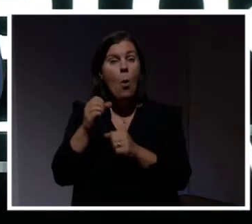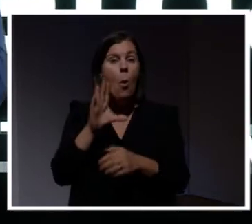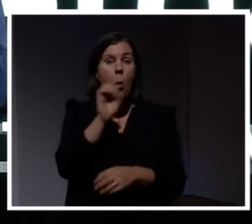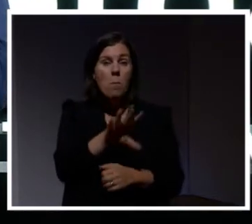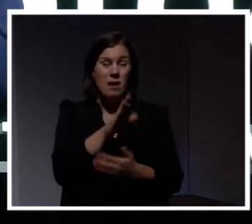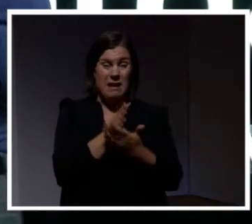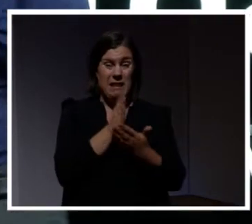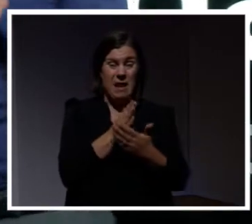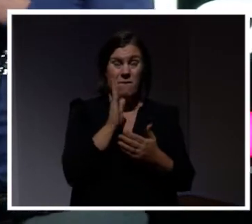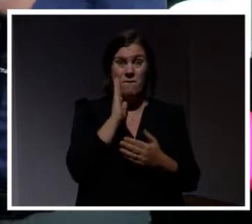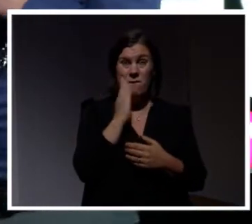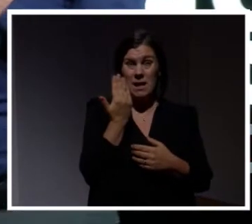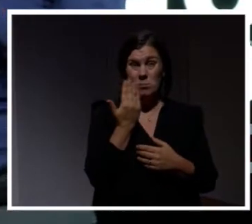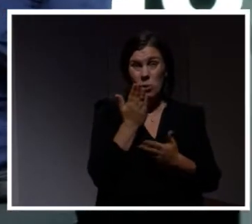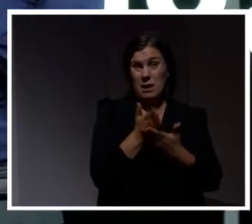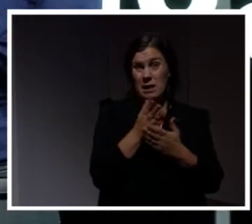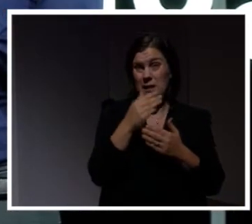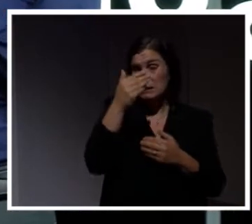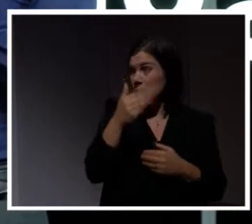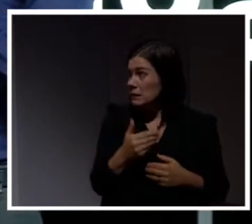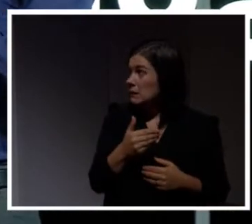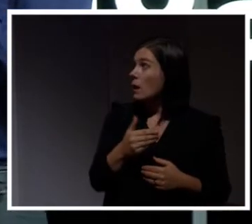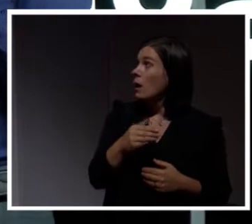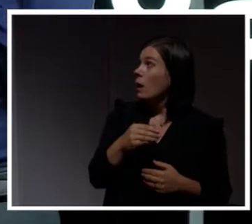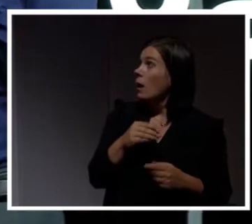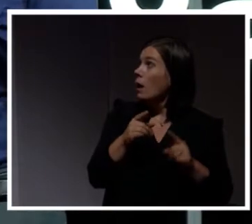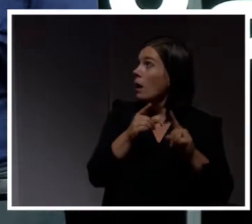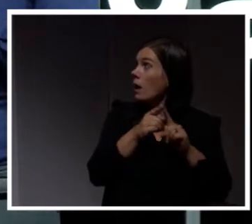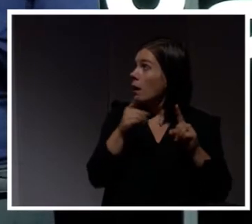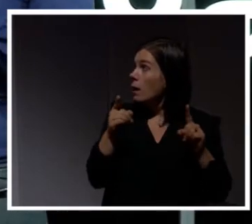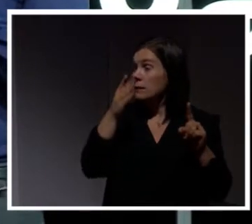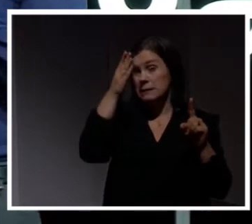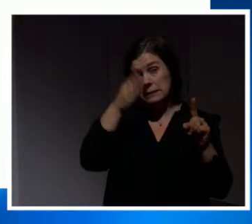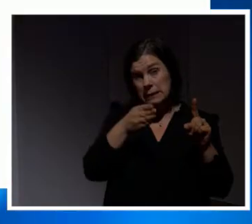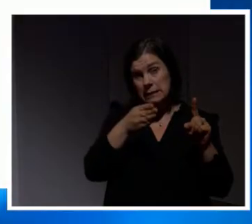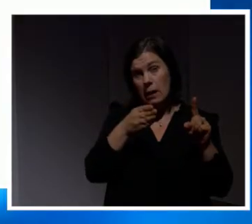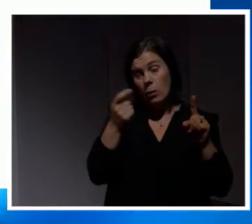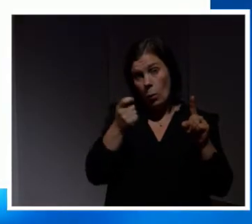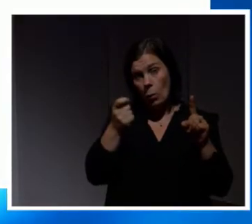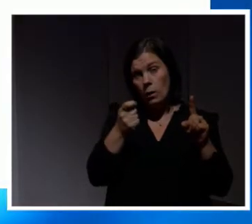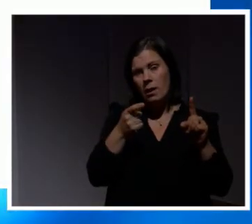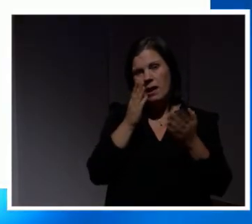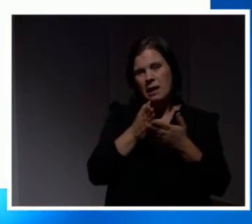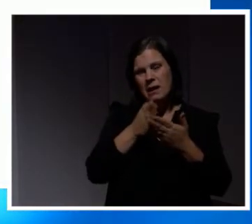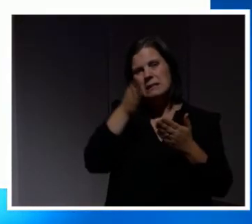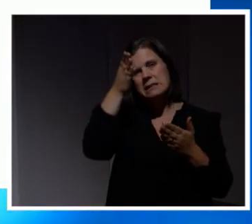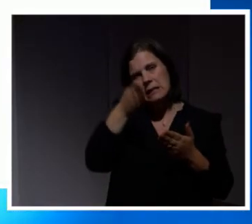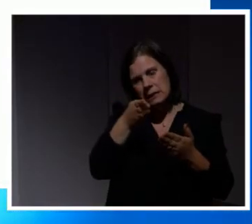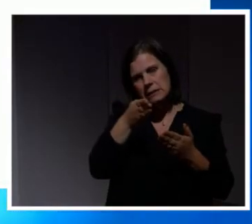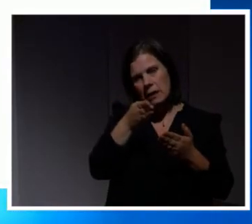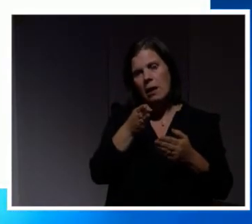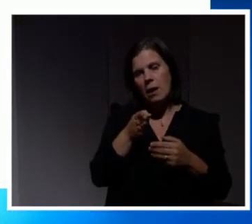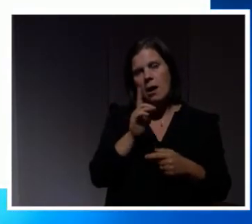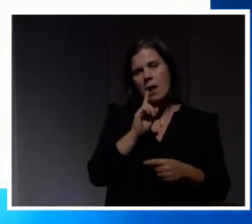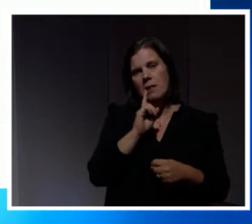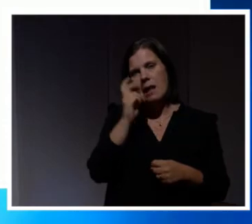sida, då hade det istället stått så här. Facebook.com och sen snedsträck någonting. Det där snedsträcket, det kan